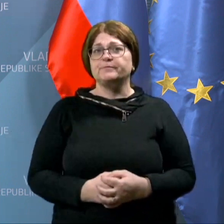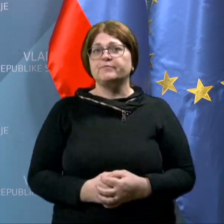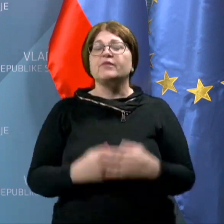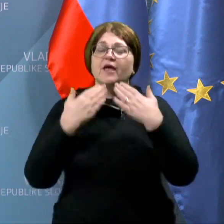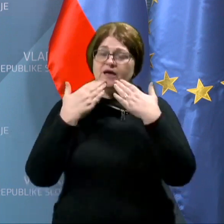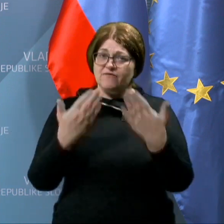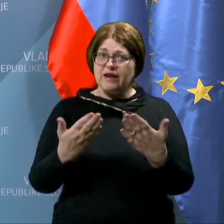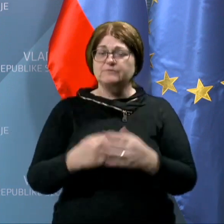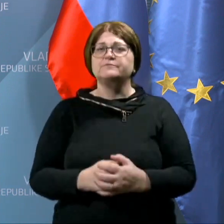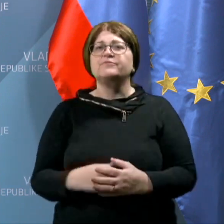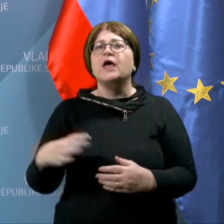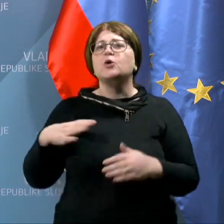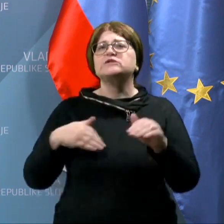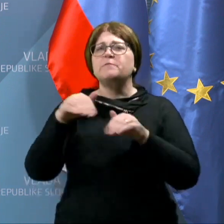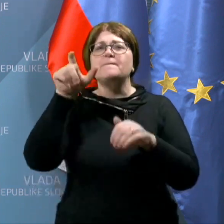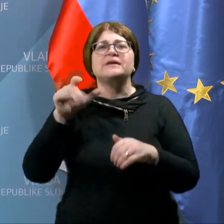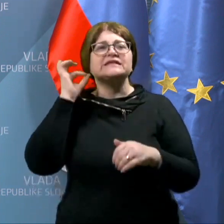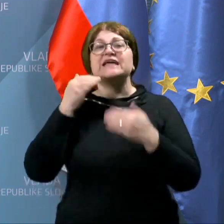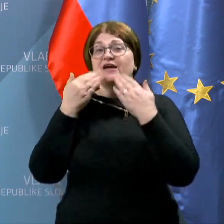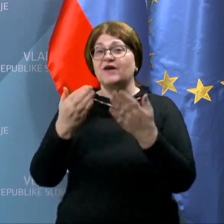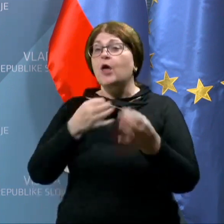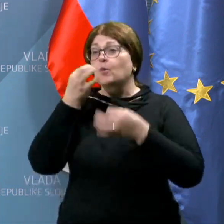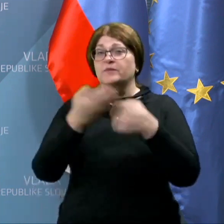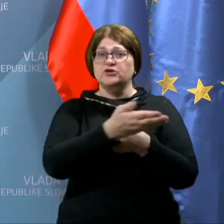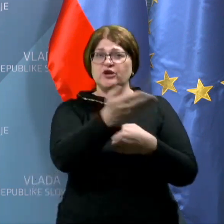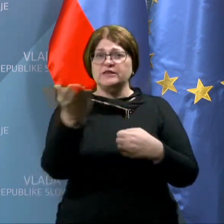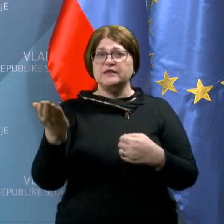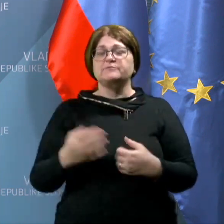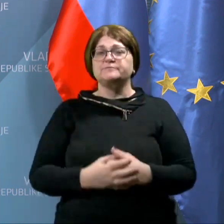Hvala. Gospod ministric, hvala. Vprašanje, izvolite.